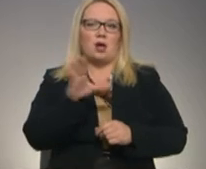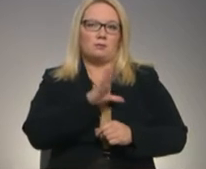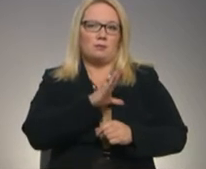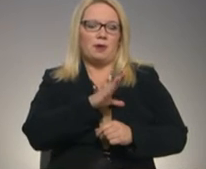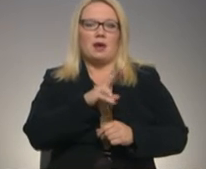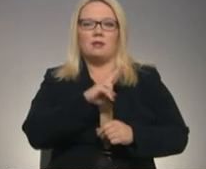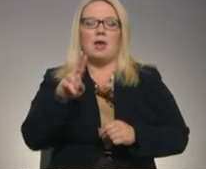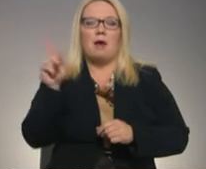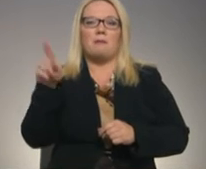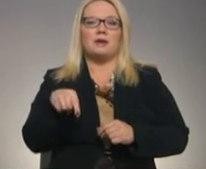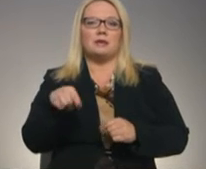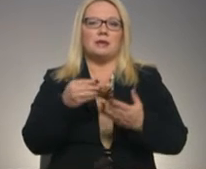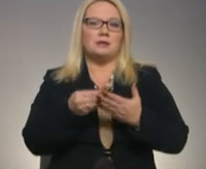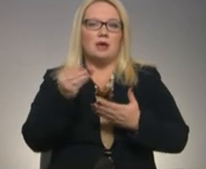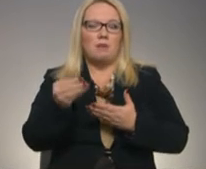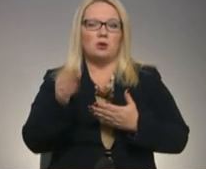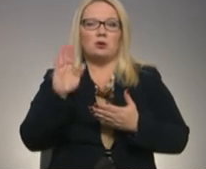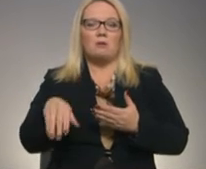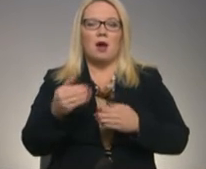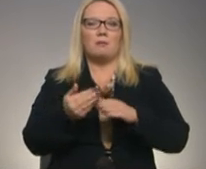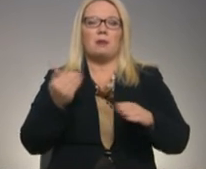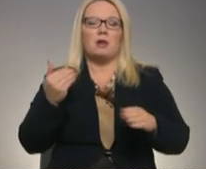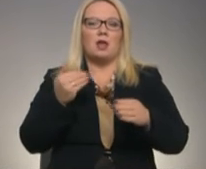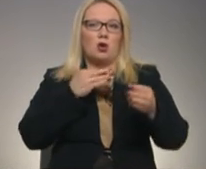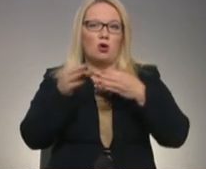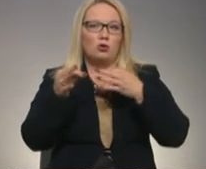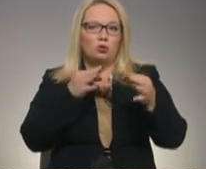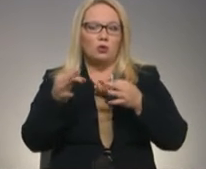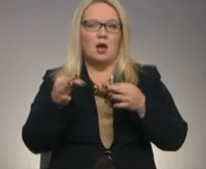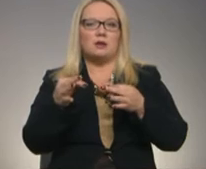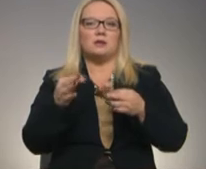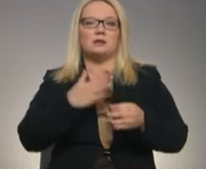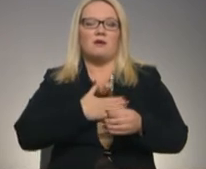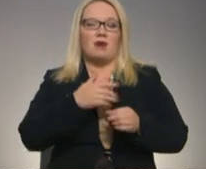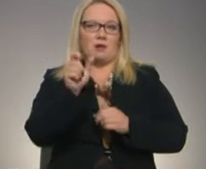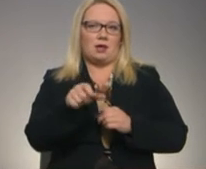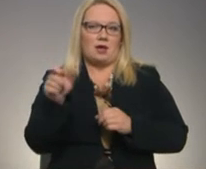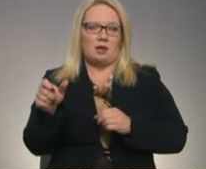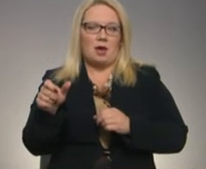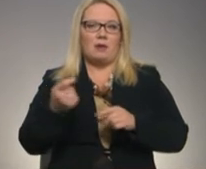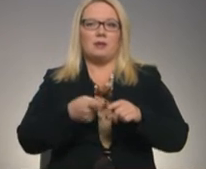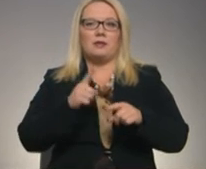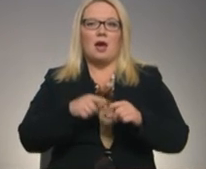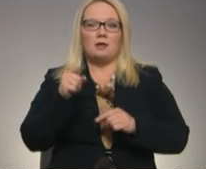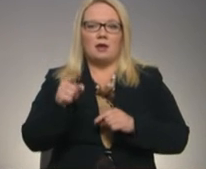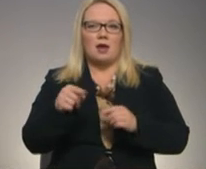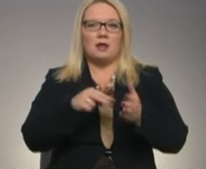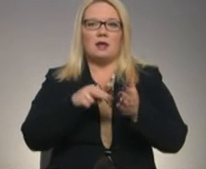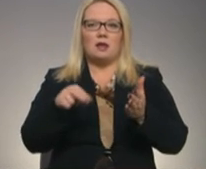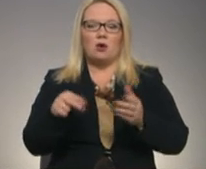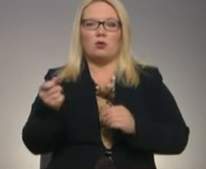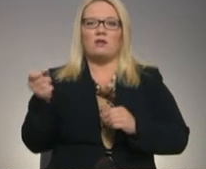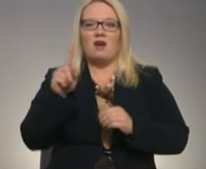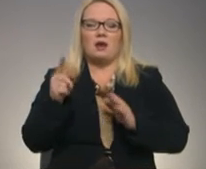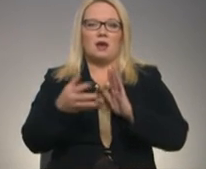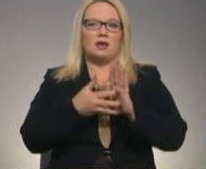neprasīt samaksu par primatnējo konsultāciju saviem klientiem. Tāda jādīja ļaujot vairāk